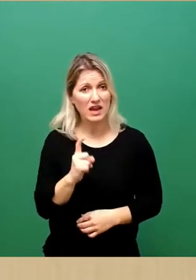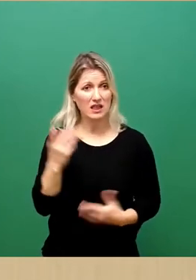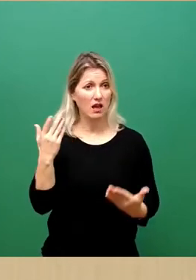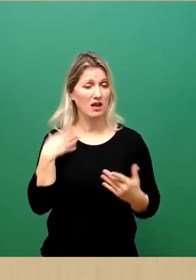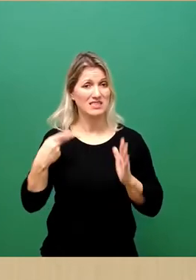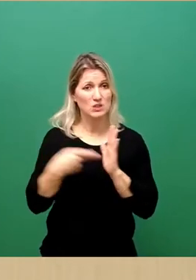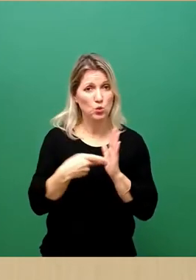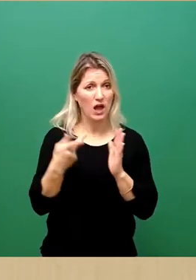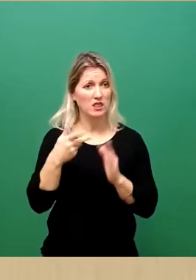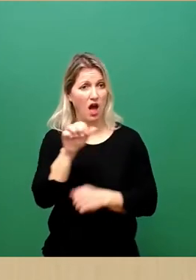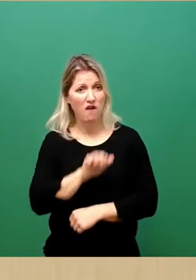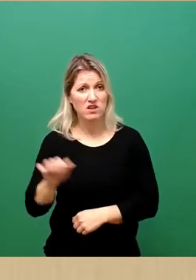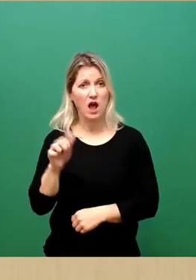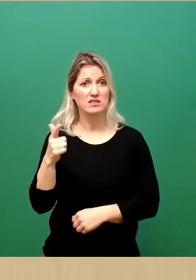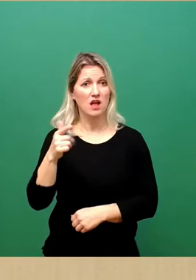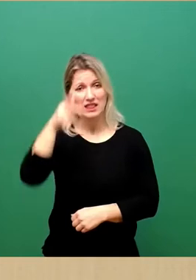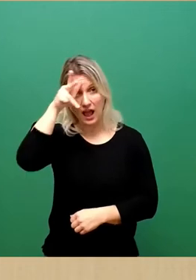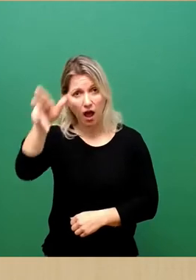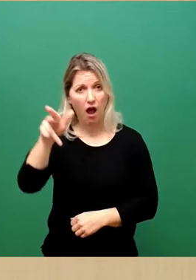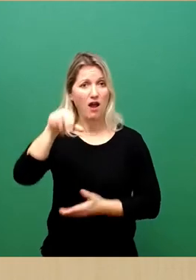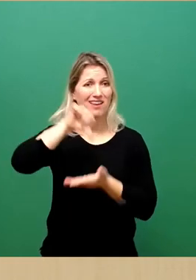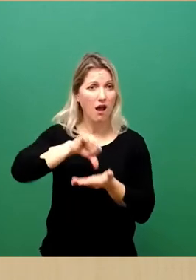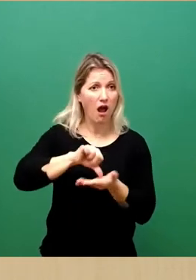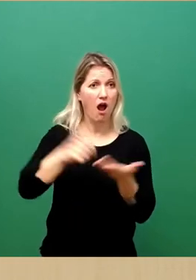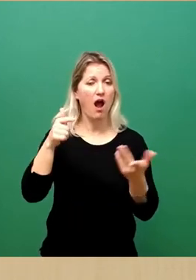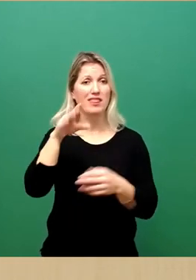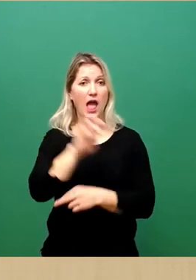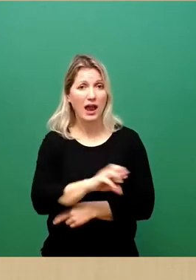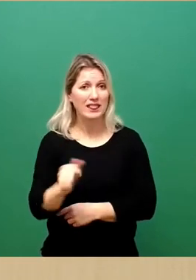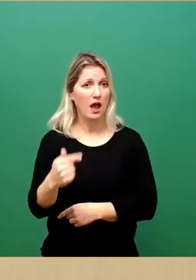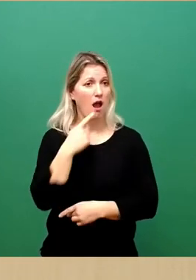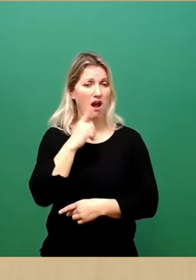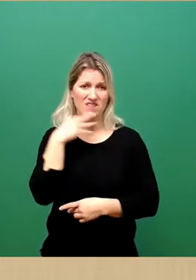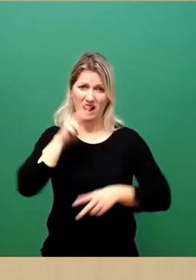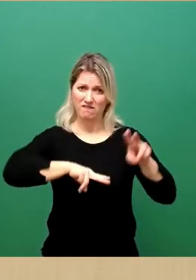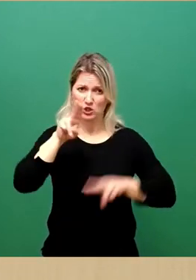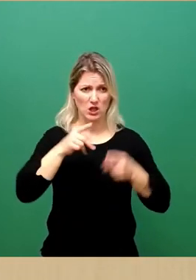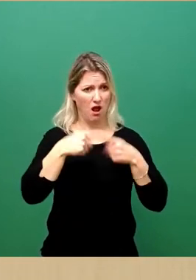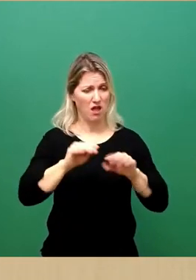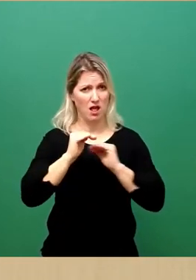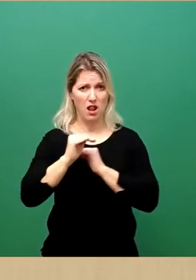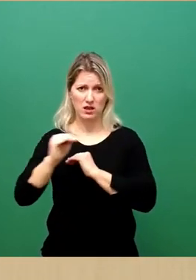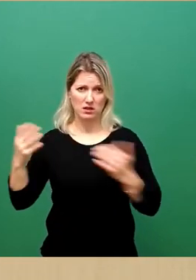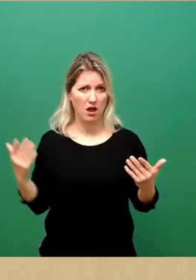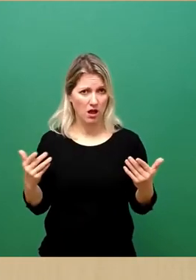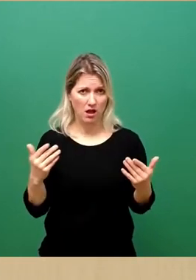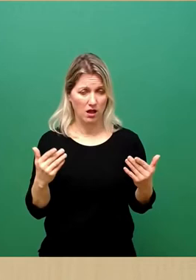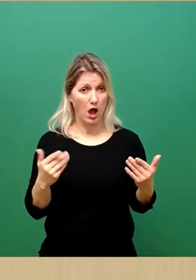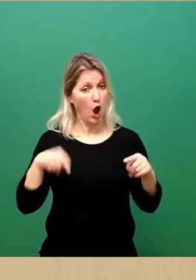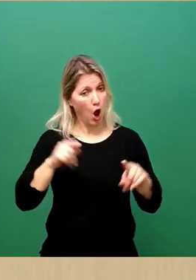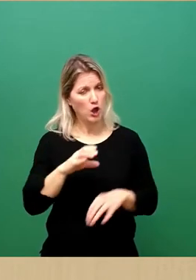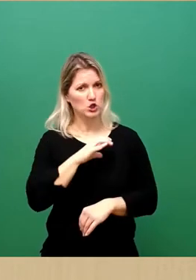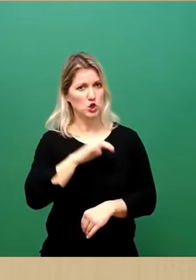Afghanistan, Irak, Iran, Eritrea und vielen anderen Ländern. Wir haben heute die Möglichkeit, die aktuell gelebte